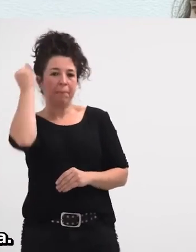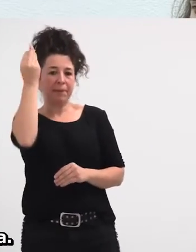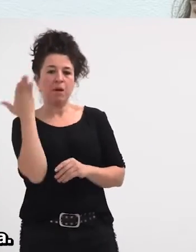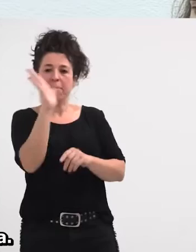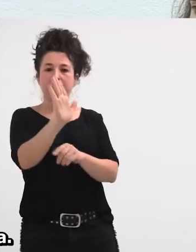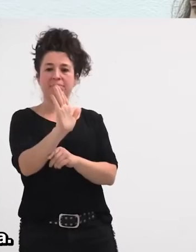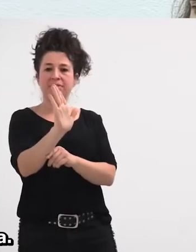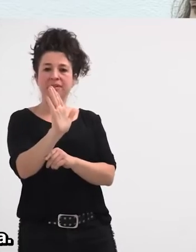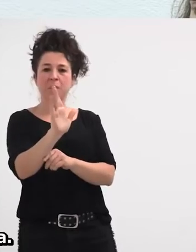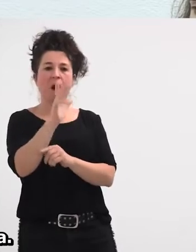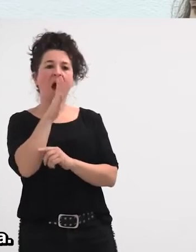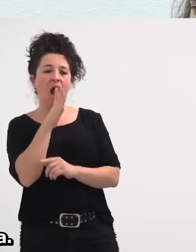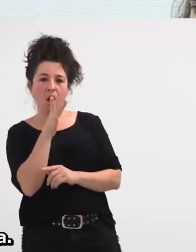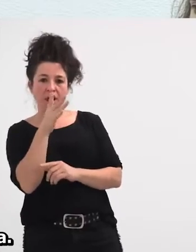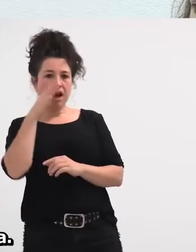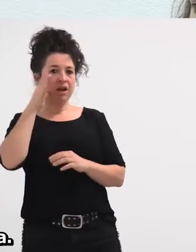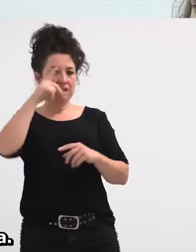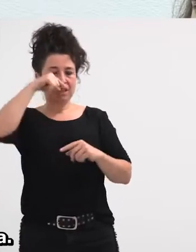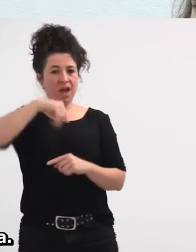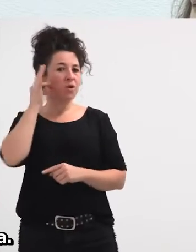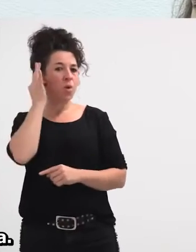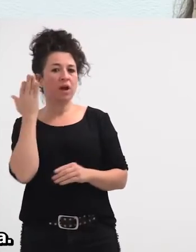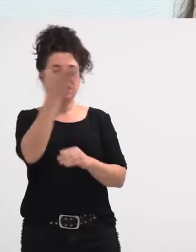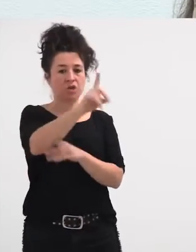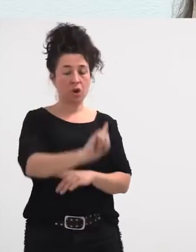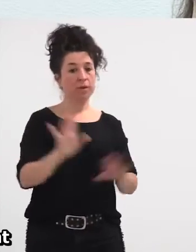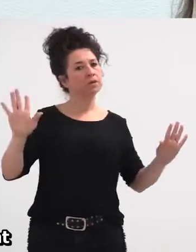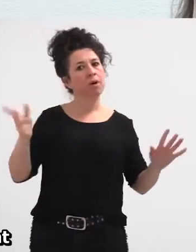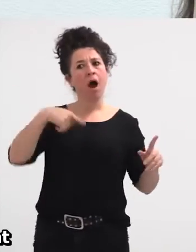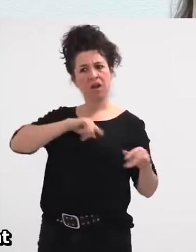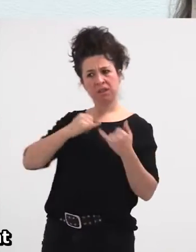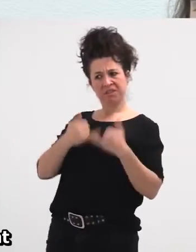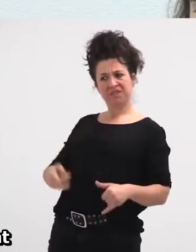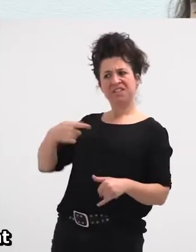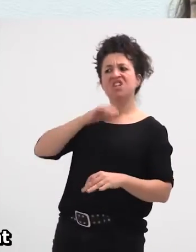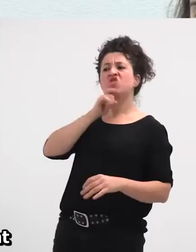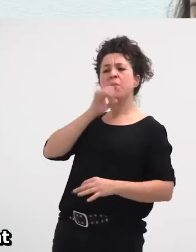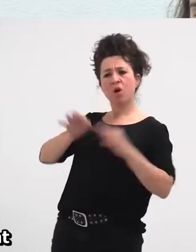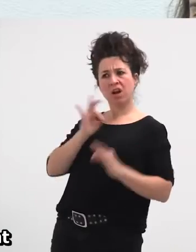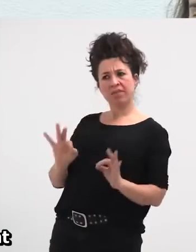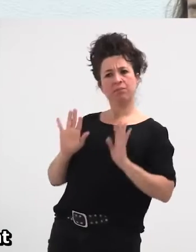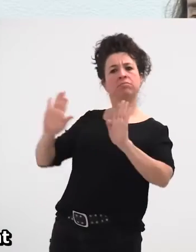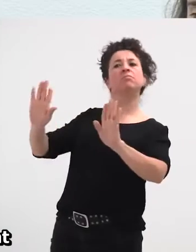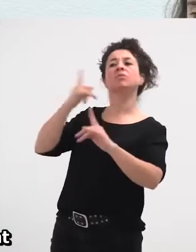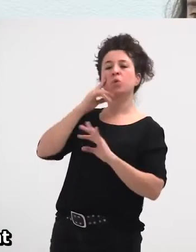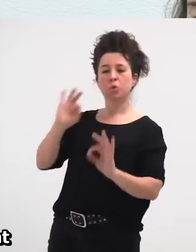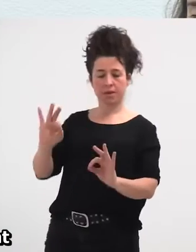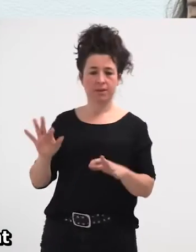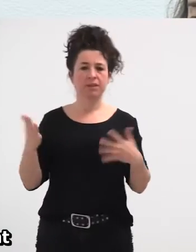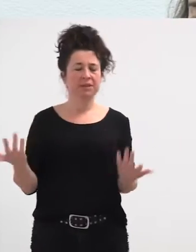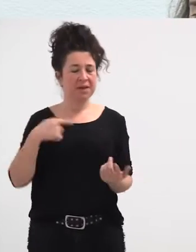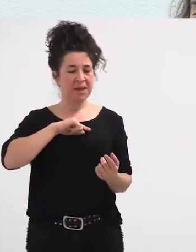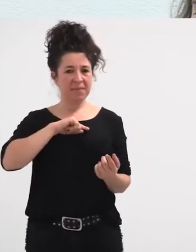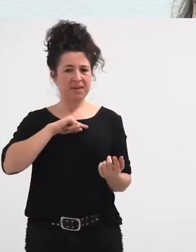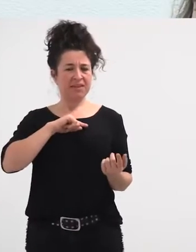ba, da nola baitere gure jaiak nola bizi behar ditugun, hauzitan jartzea. Neri pena handia eman zidan, nola baitere sortu zelako